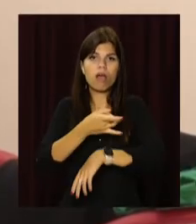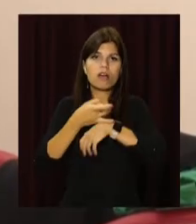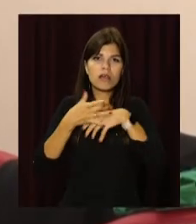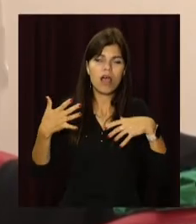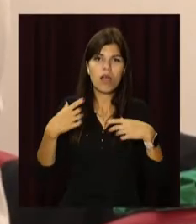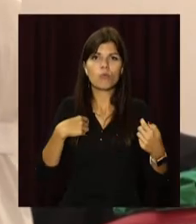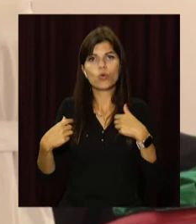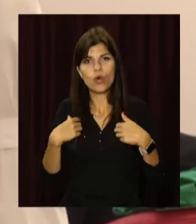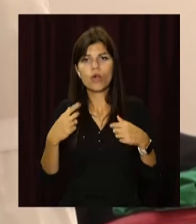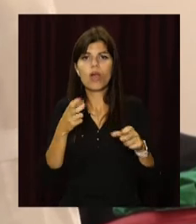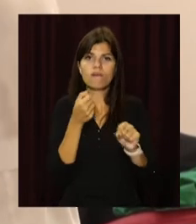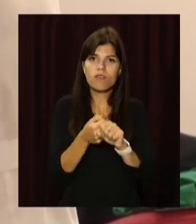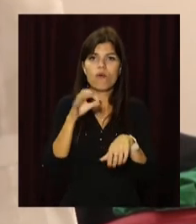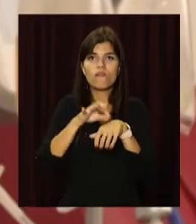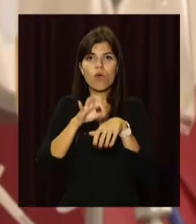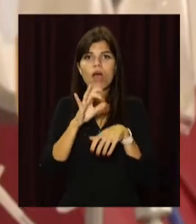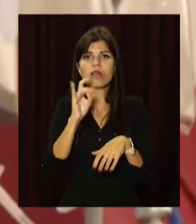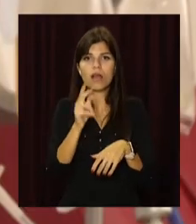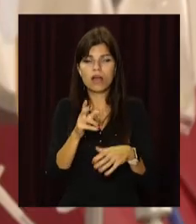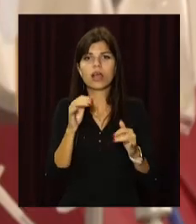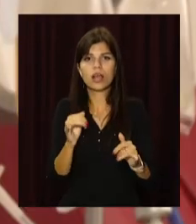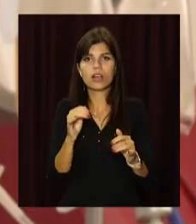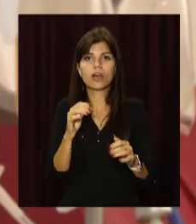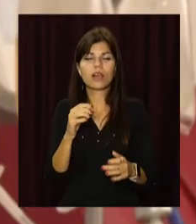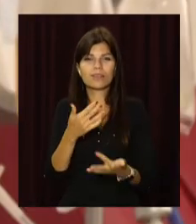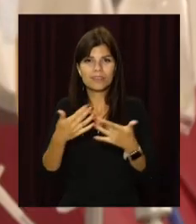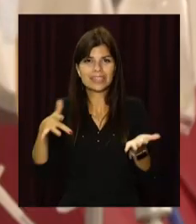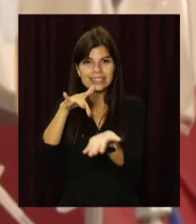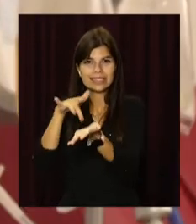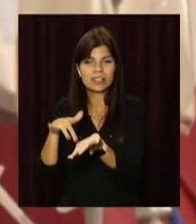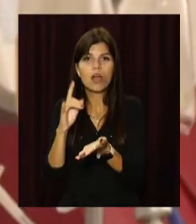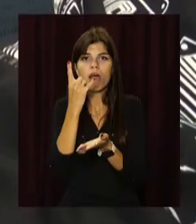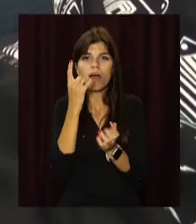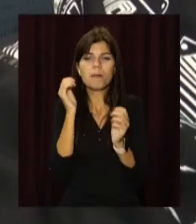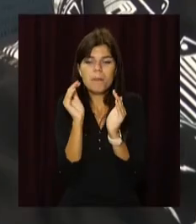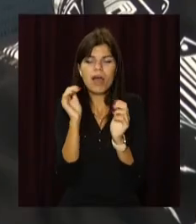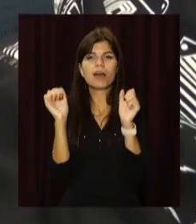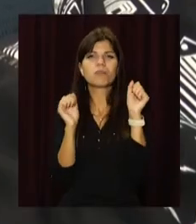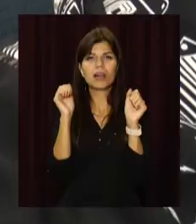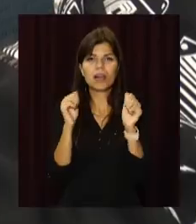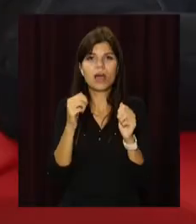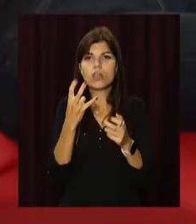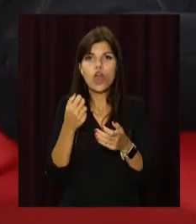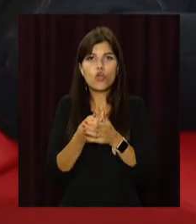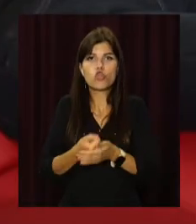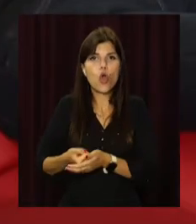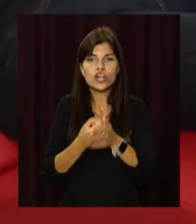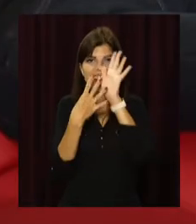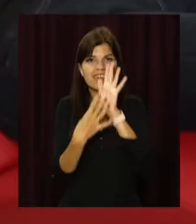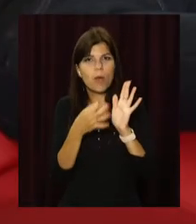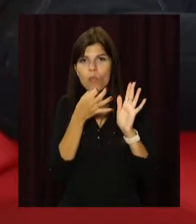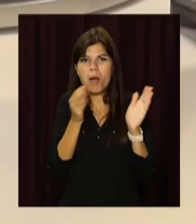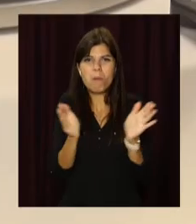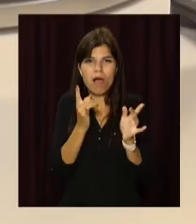воїнів, постраждалих в ДТП, хворих онкологічних та опікових центрів, недоношених немовлят. У 2020 році завдяки